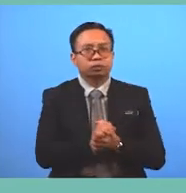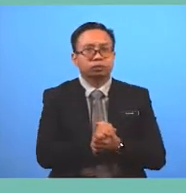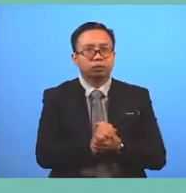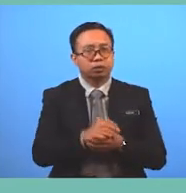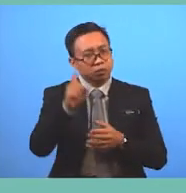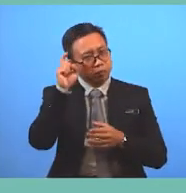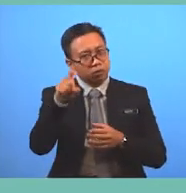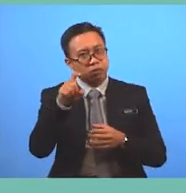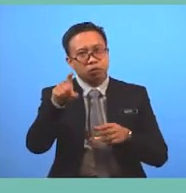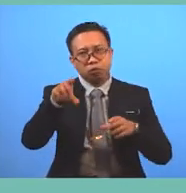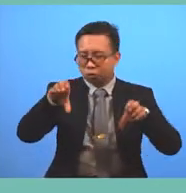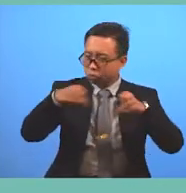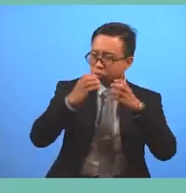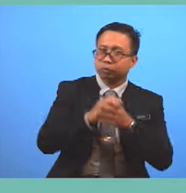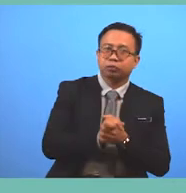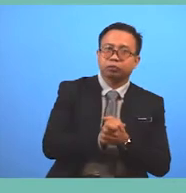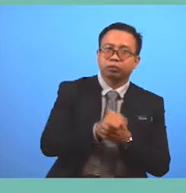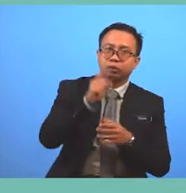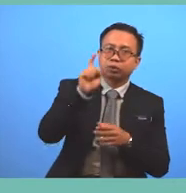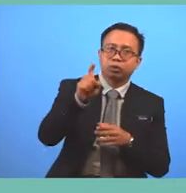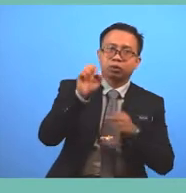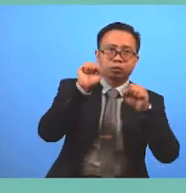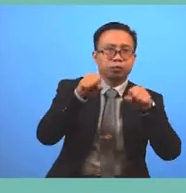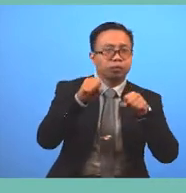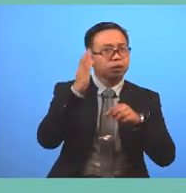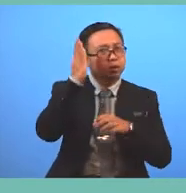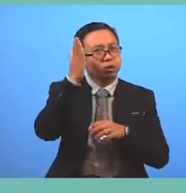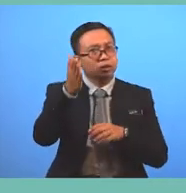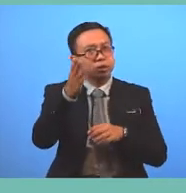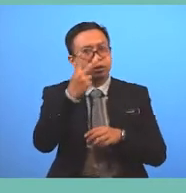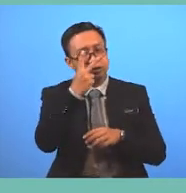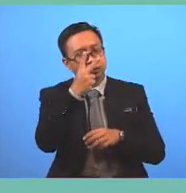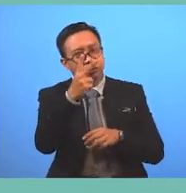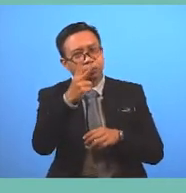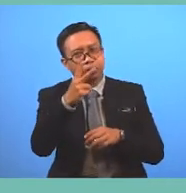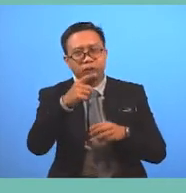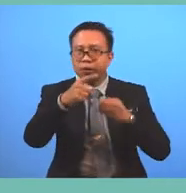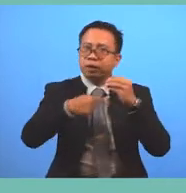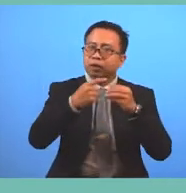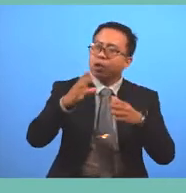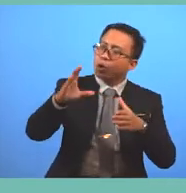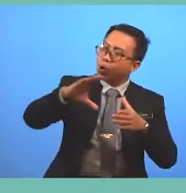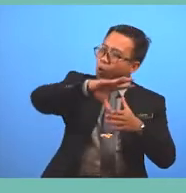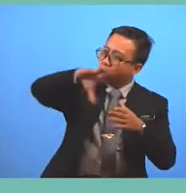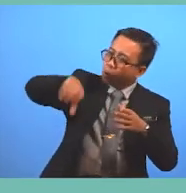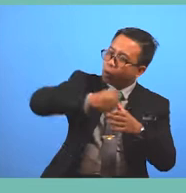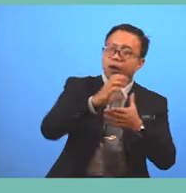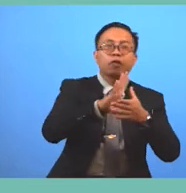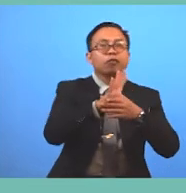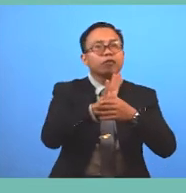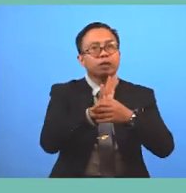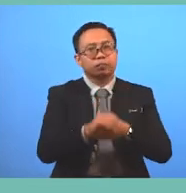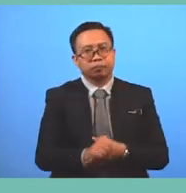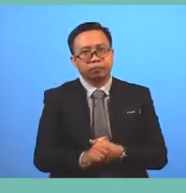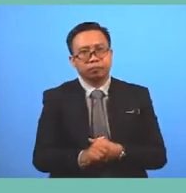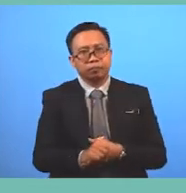it Make sure you do You will be On the edge Of your seat During the whole film It's